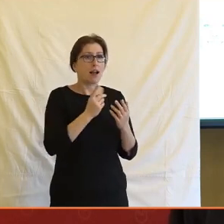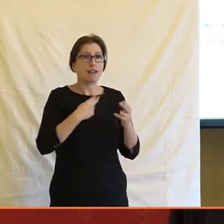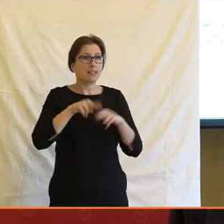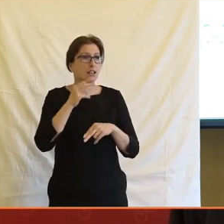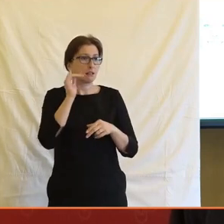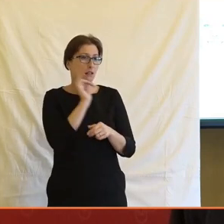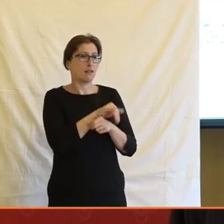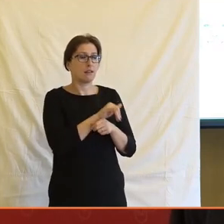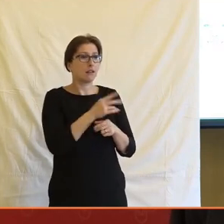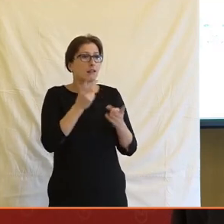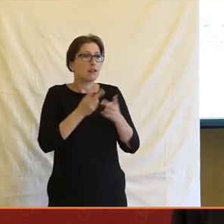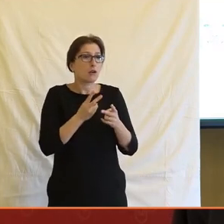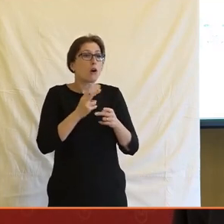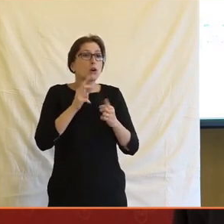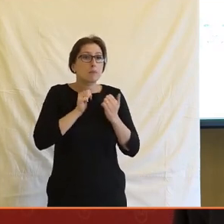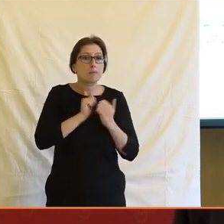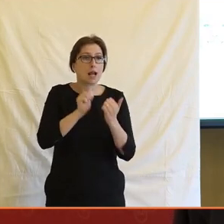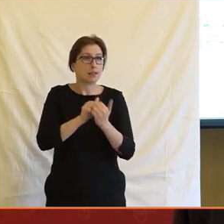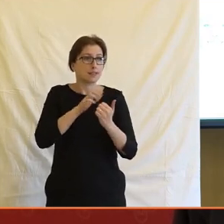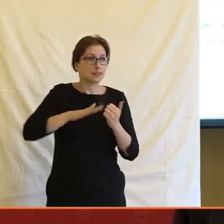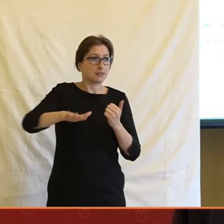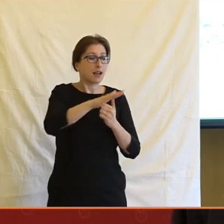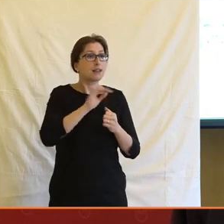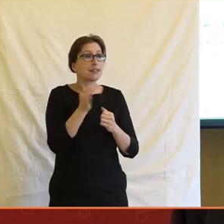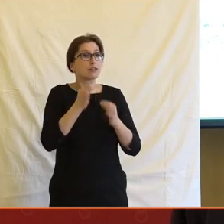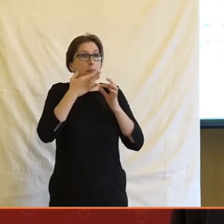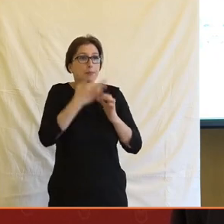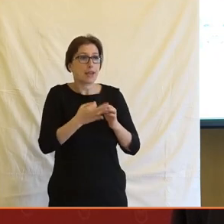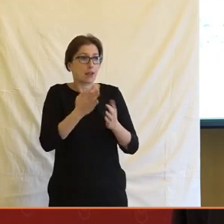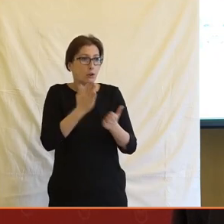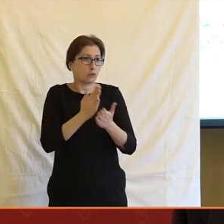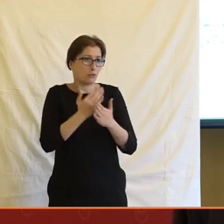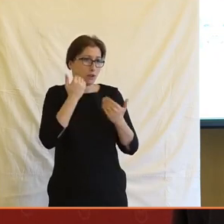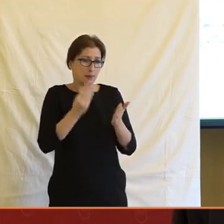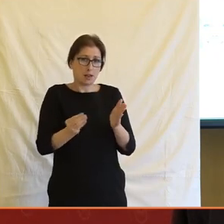znamená, že prostě to jako v praxi výrazně kulhá. A já si myslím,